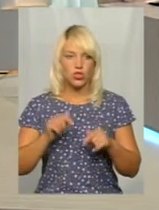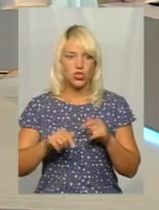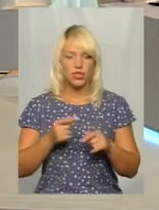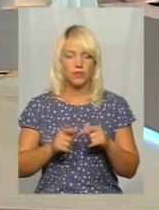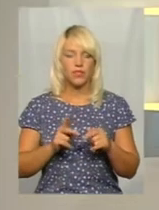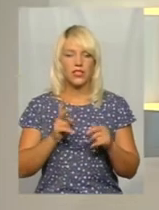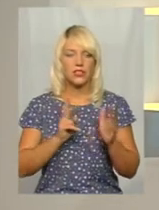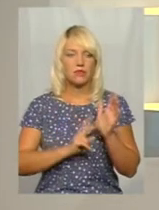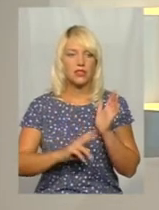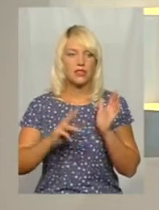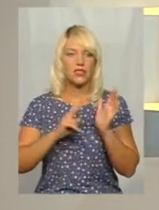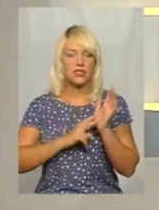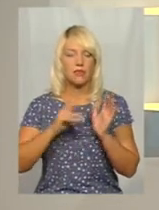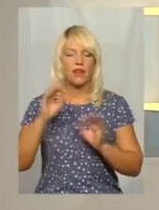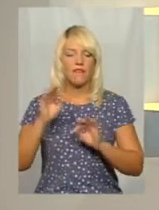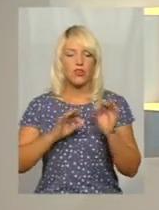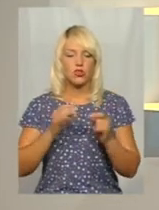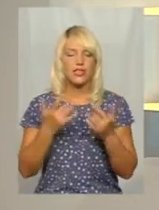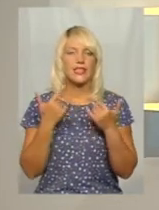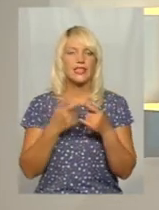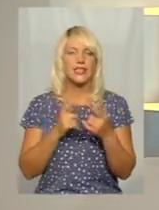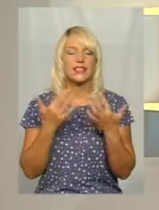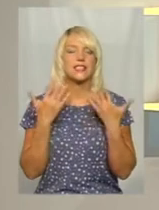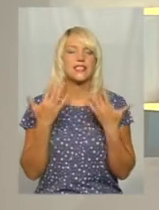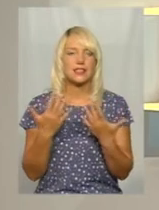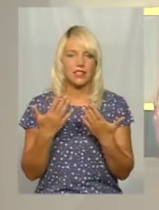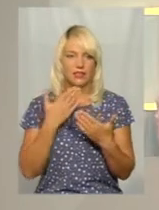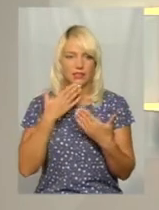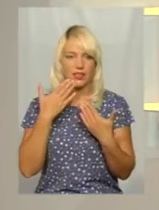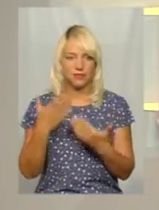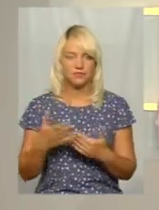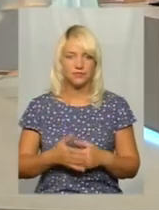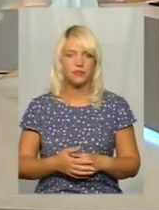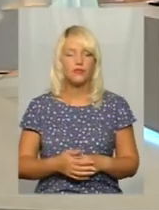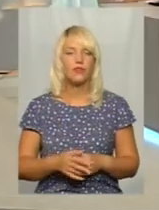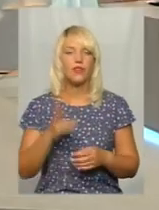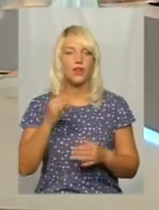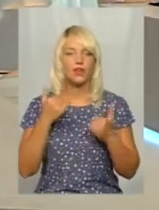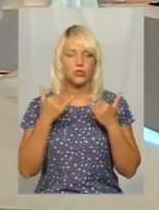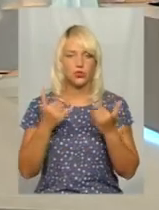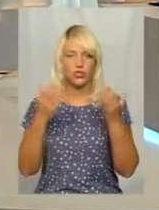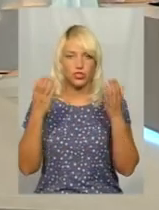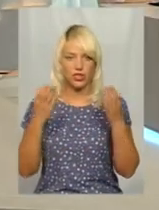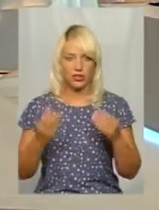– це скільки в тонажі? От на сьогодні вже скільки, якщо порівняти з минулими роками? На сьогоднішній день